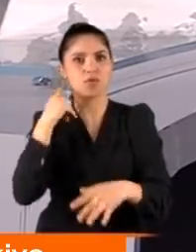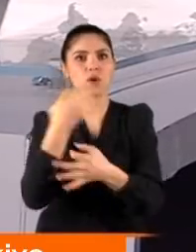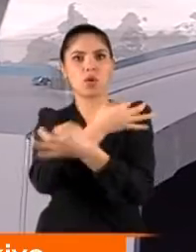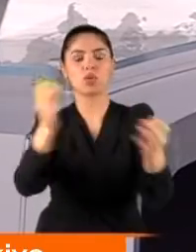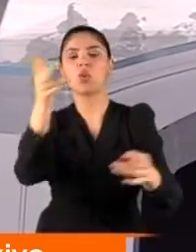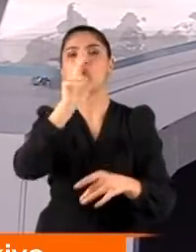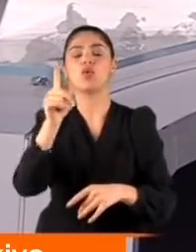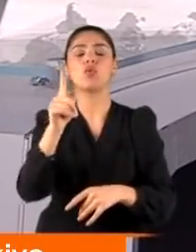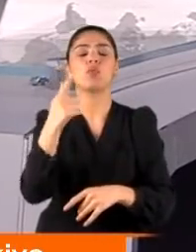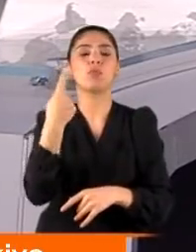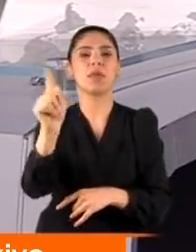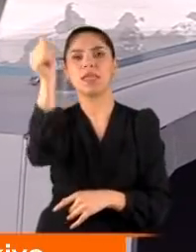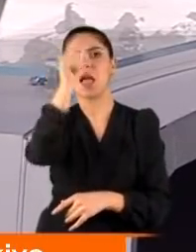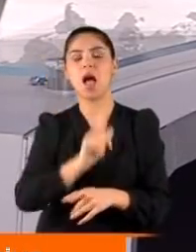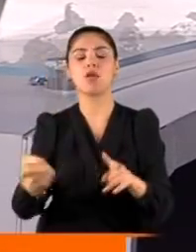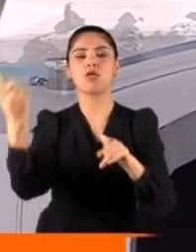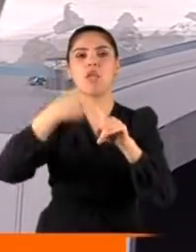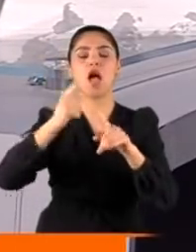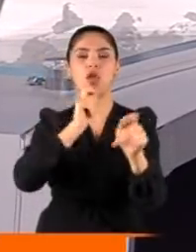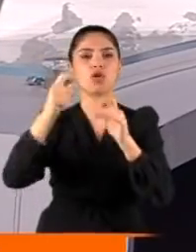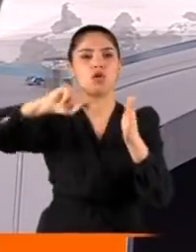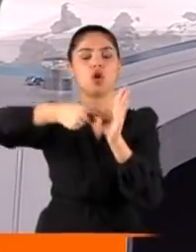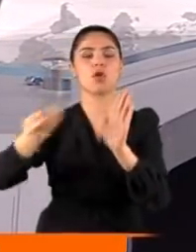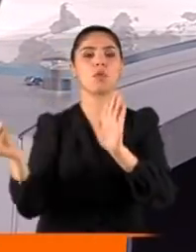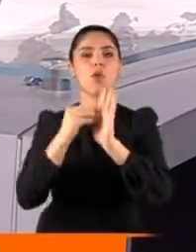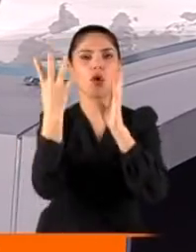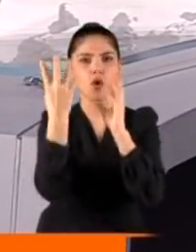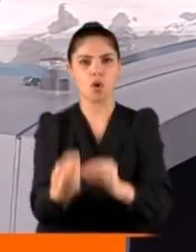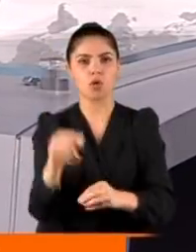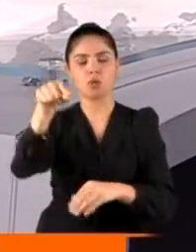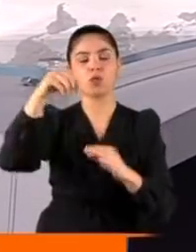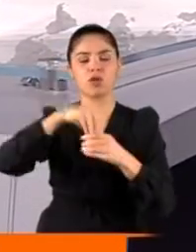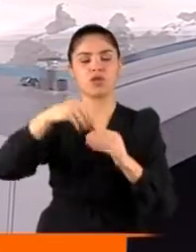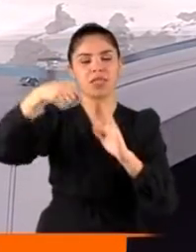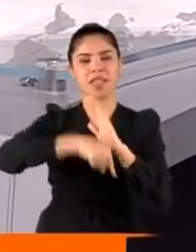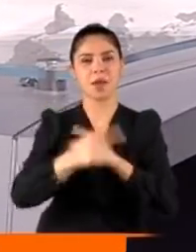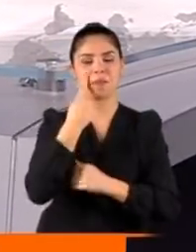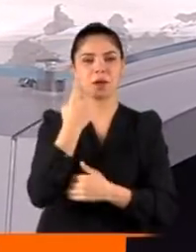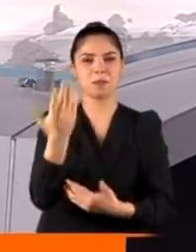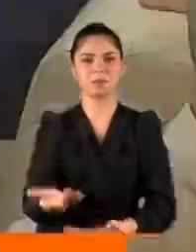ek göstergenin de toplu sözleşme maddesine eklendiği açıklandı. İşte bu konuyla ilgili çarpıcı detaylar.